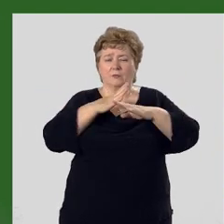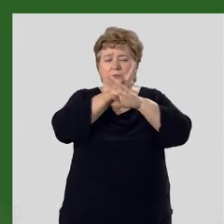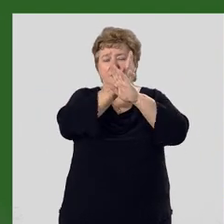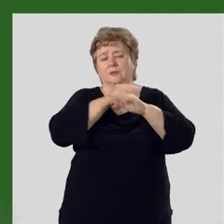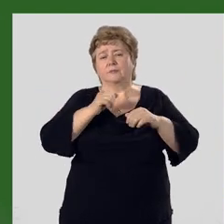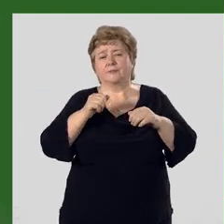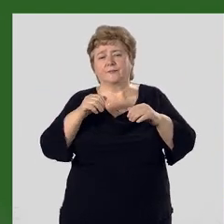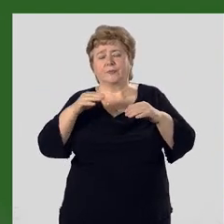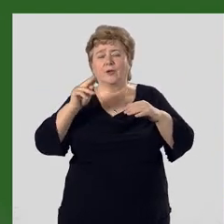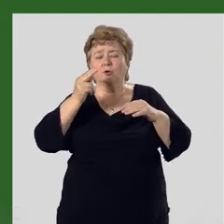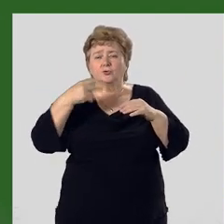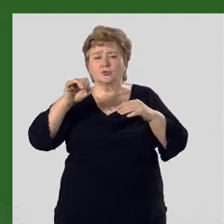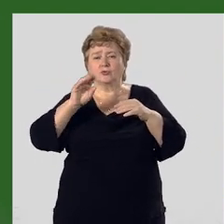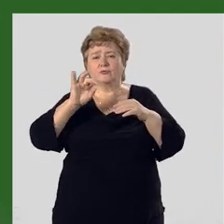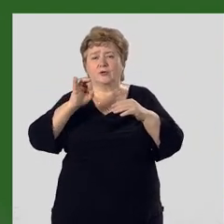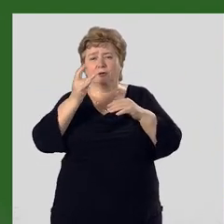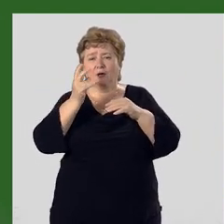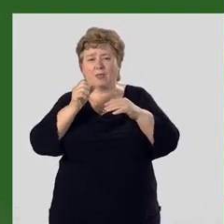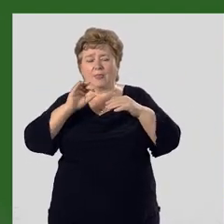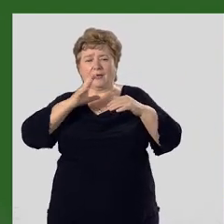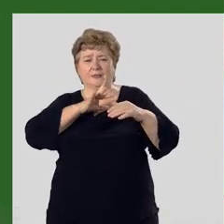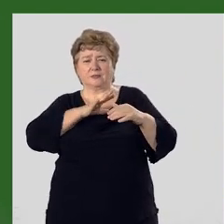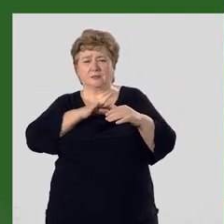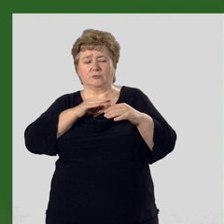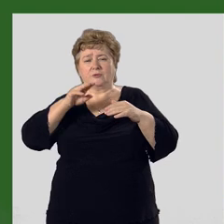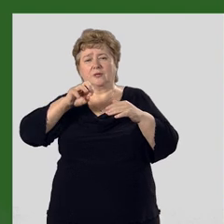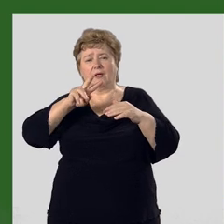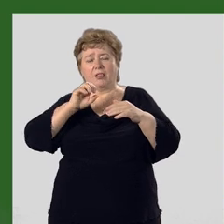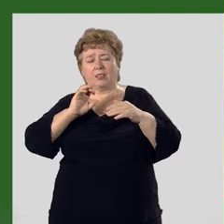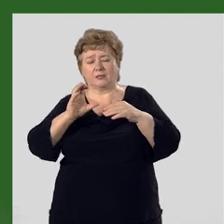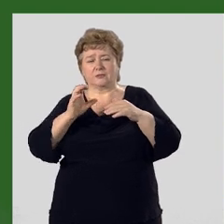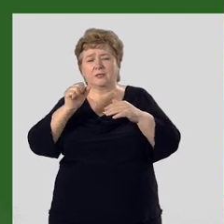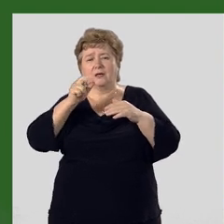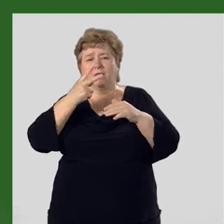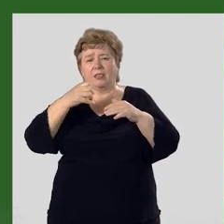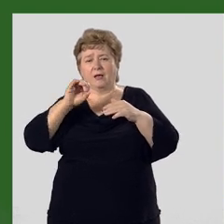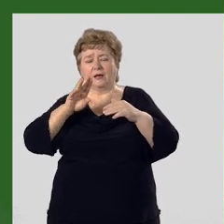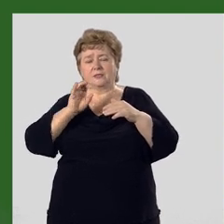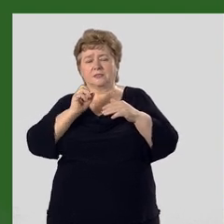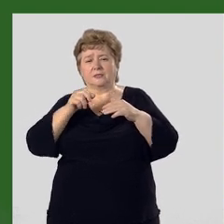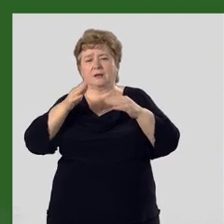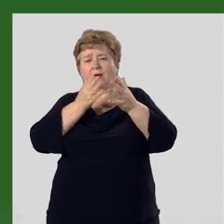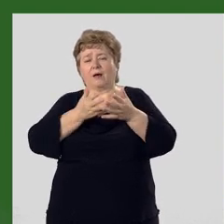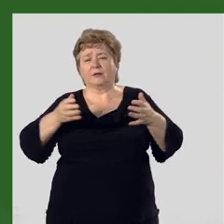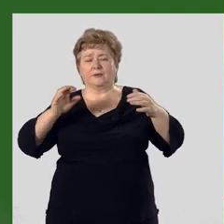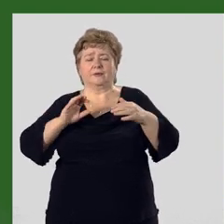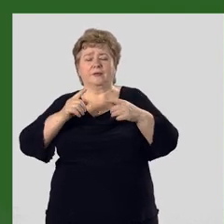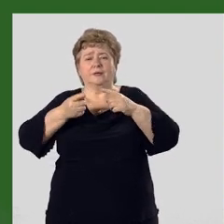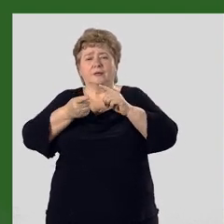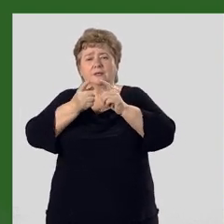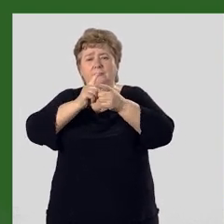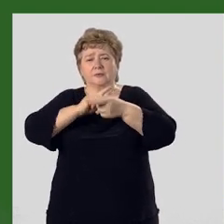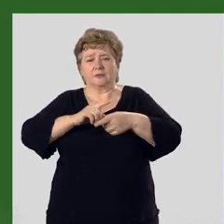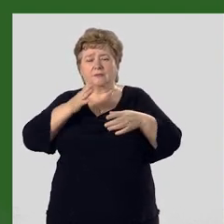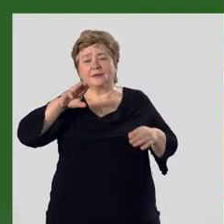Чуйская и Ферганская долины, Иссыкульская, Таласская, Алайская котловины. Со времен